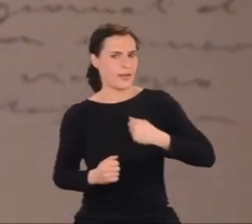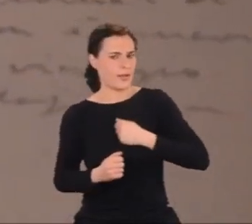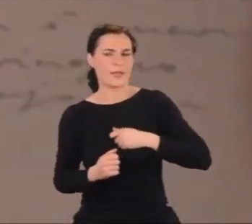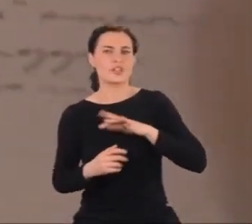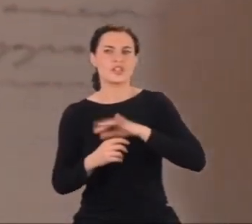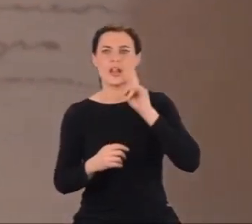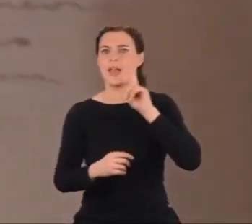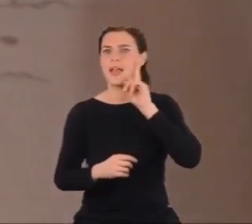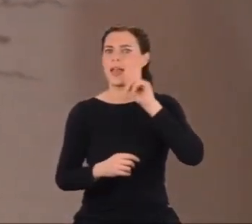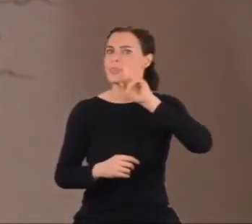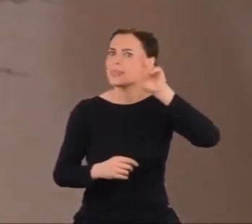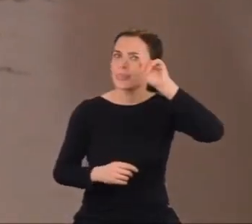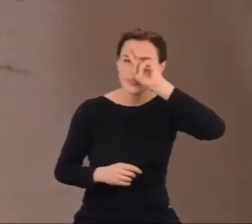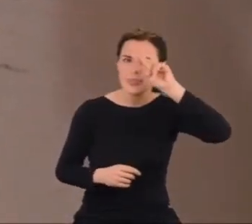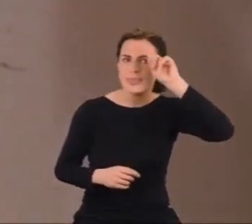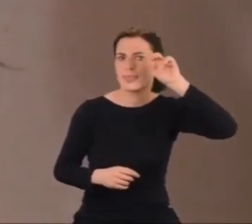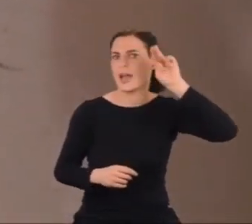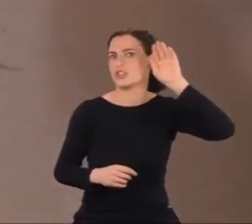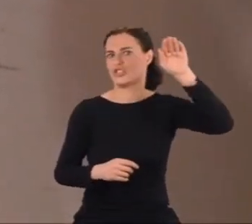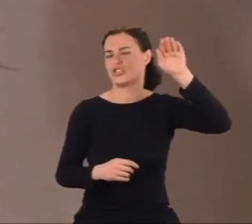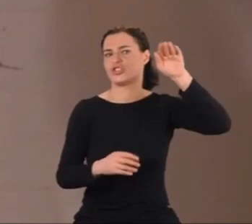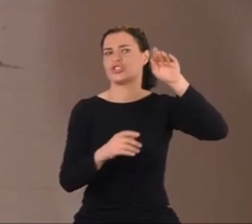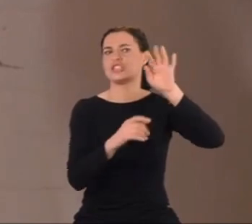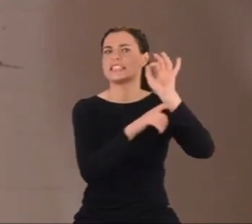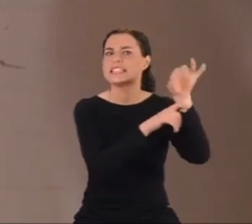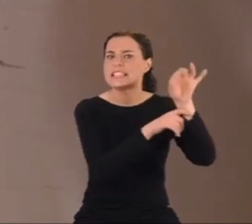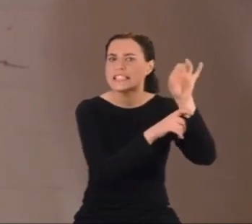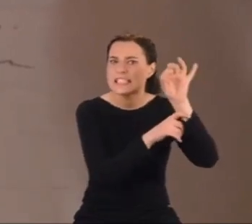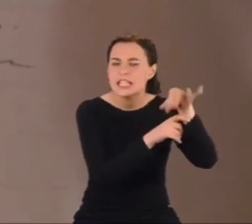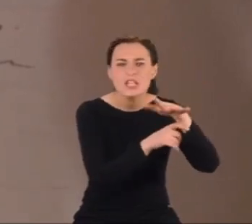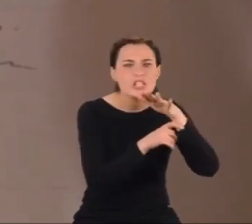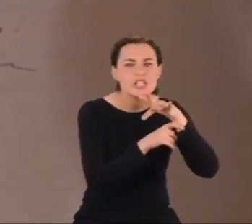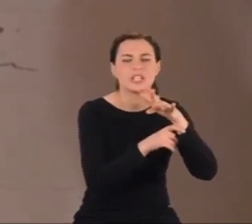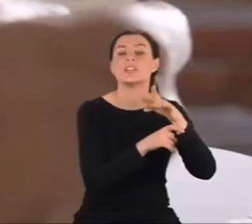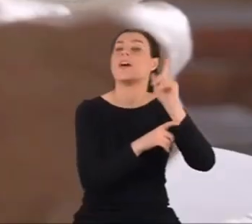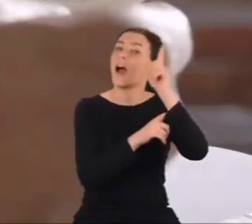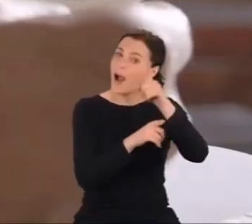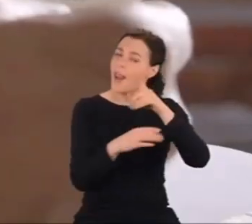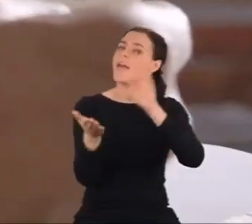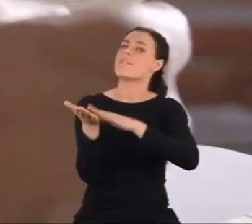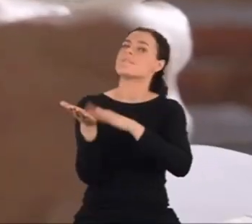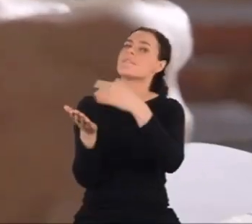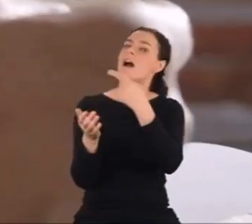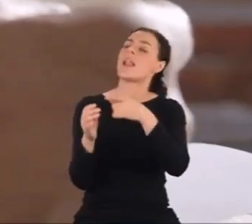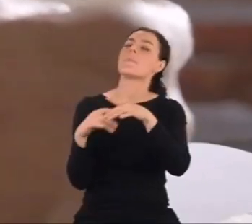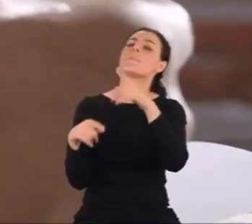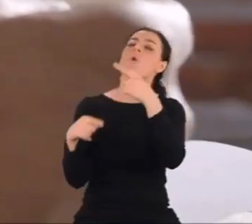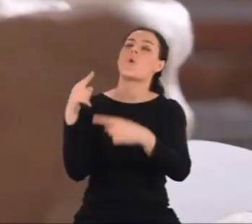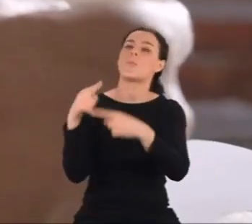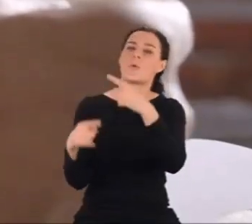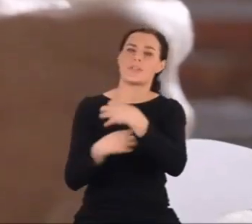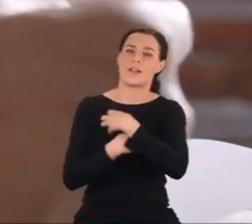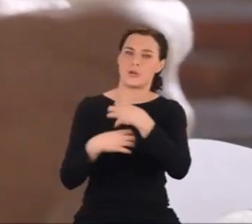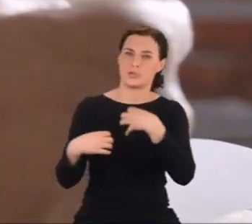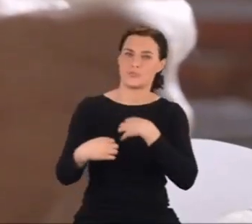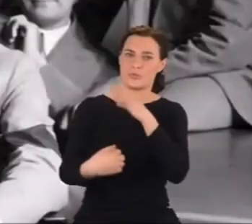dojściem do władzy nazistów i prześladowaniem Żydów, ale równocześnie chwali politykę gospodarczą.